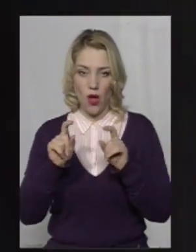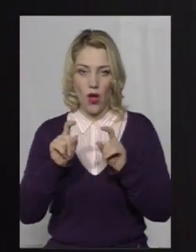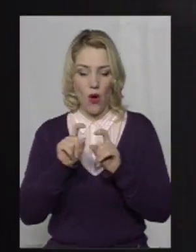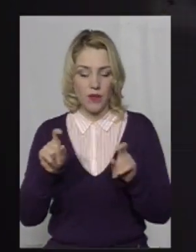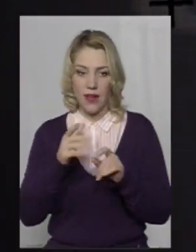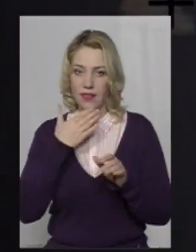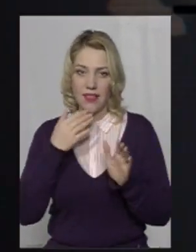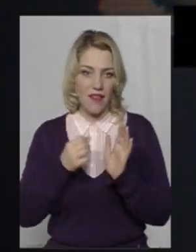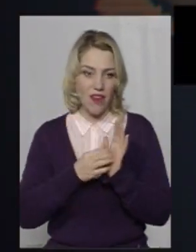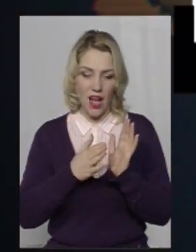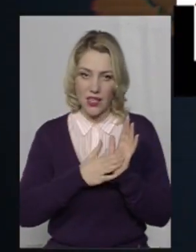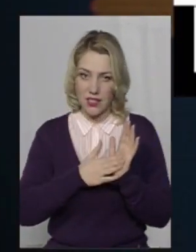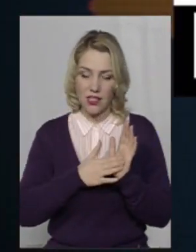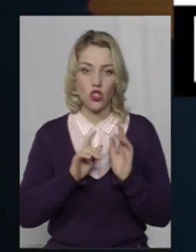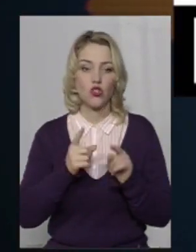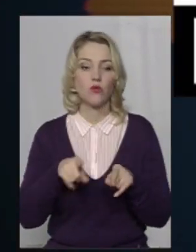сталося?